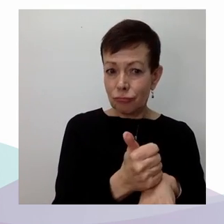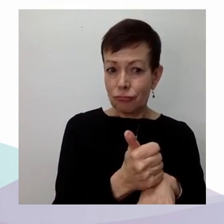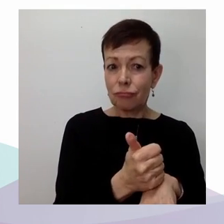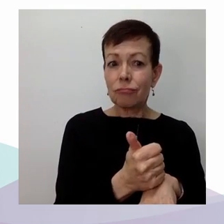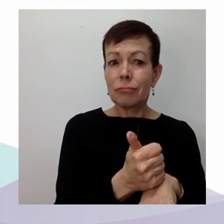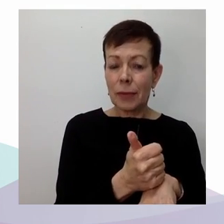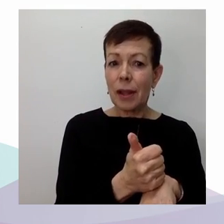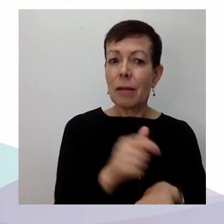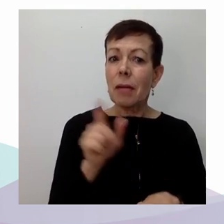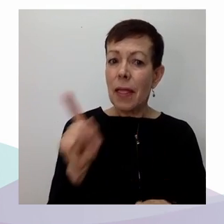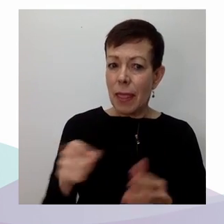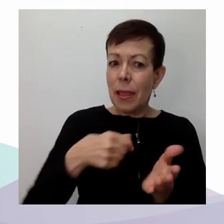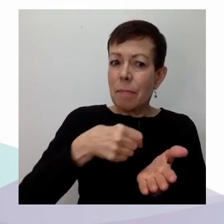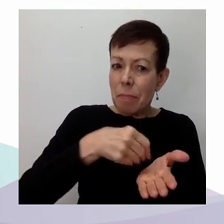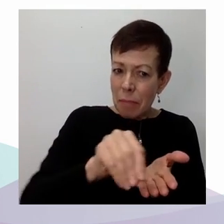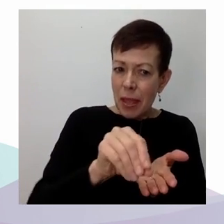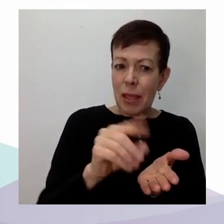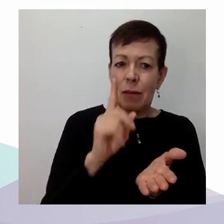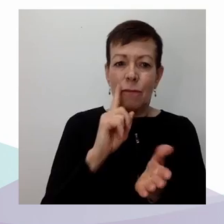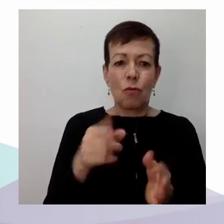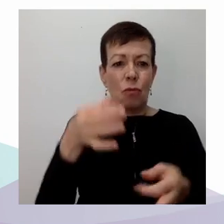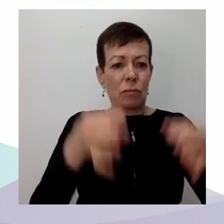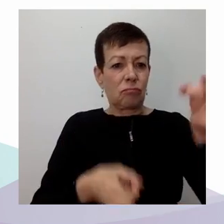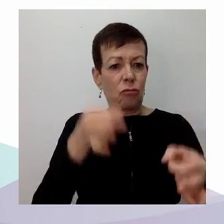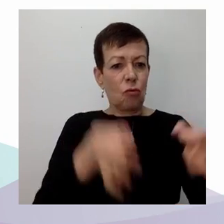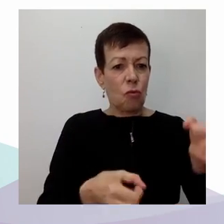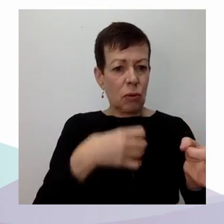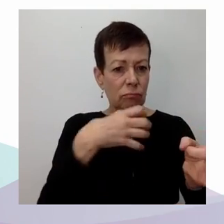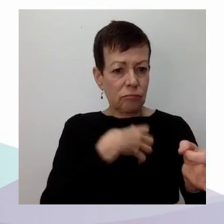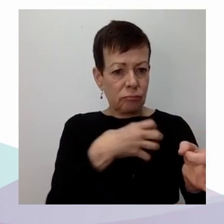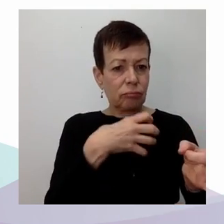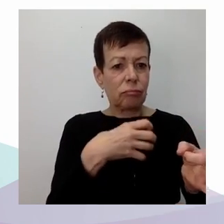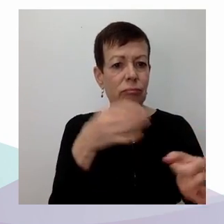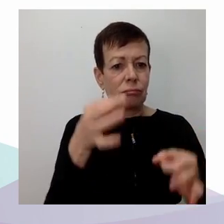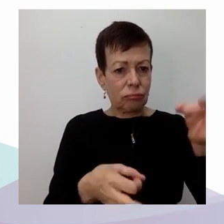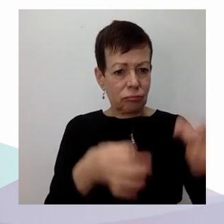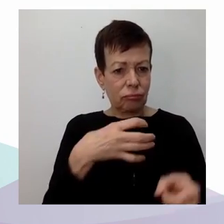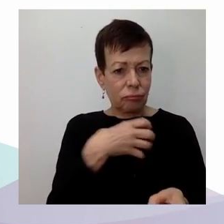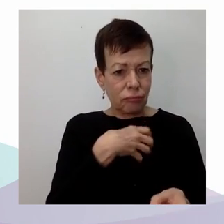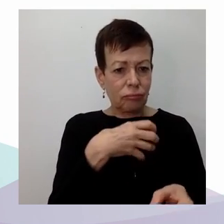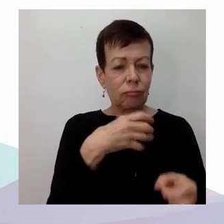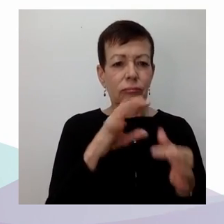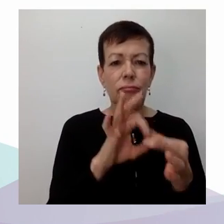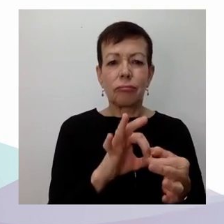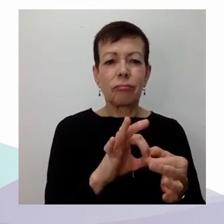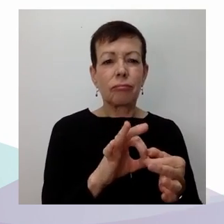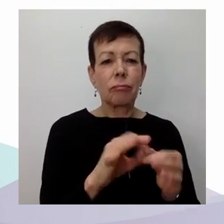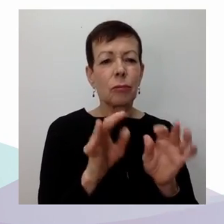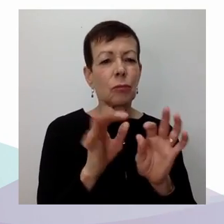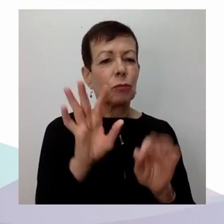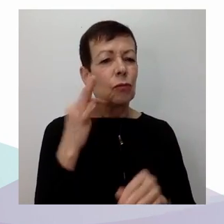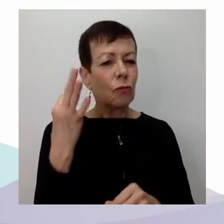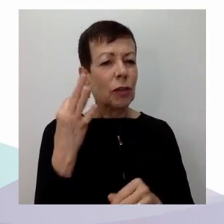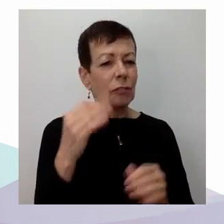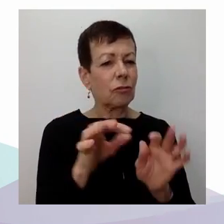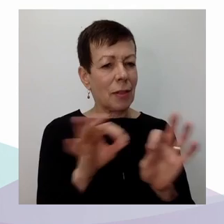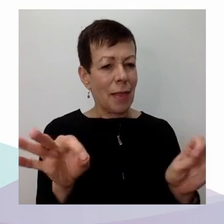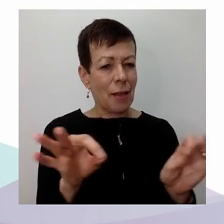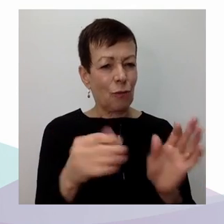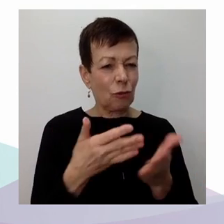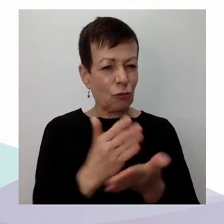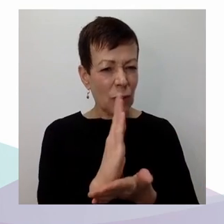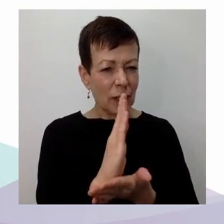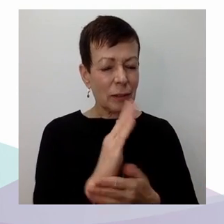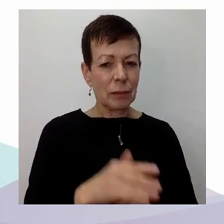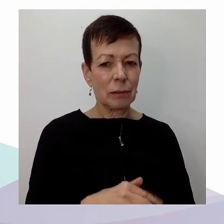les tribunaux, ça coûte cher. Serait-il possible d'imaginer la mise en place de